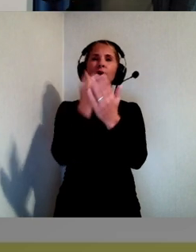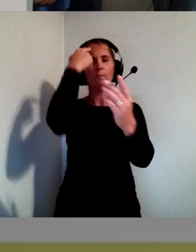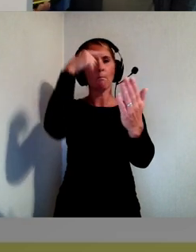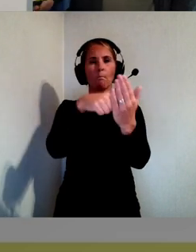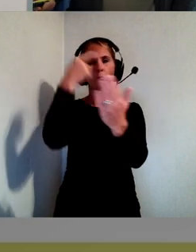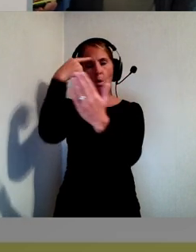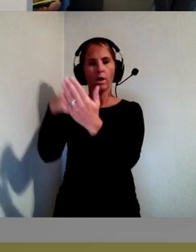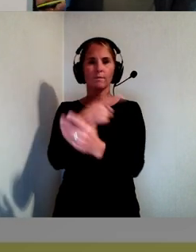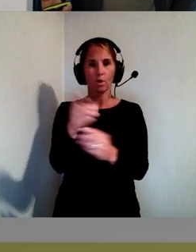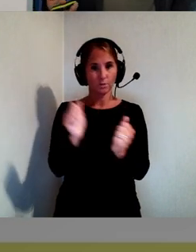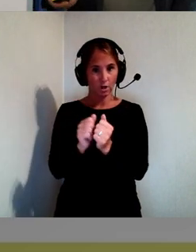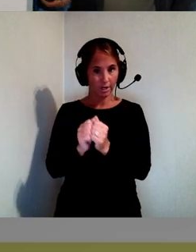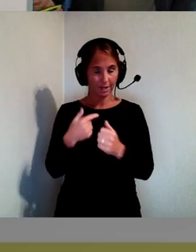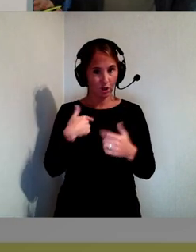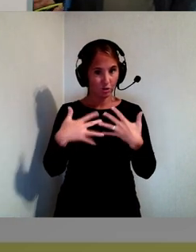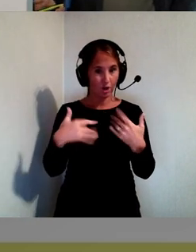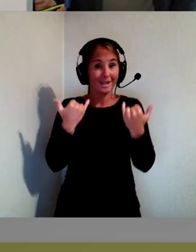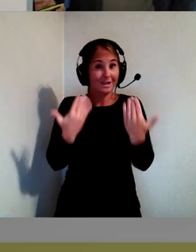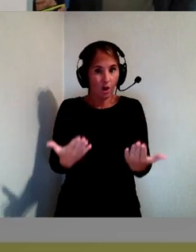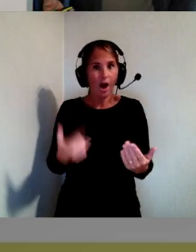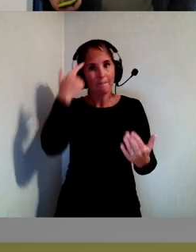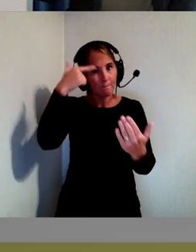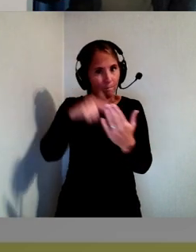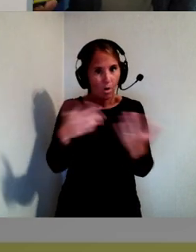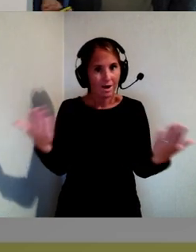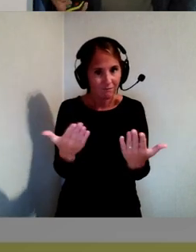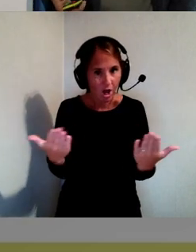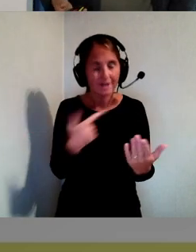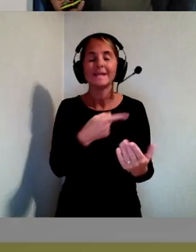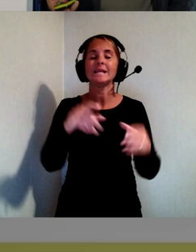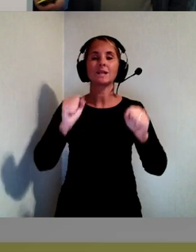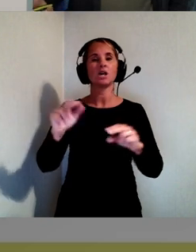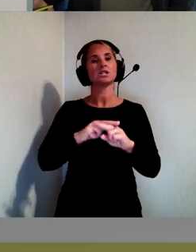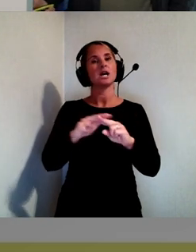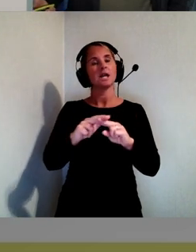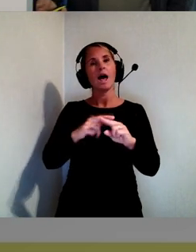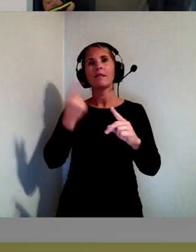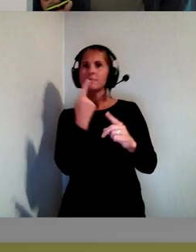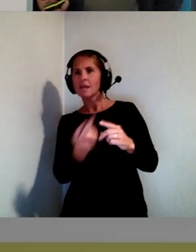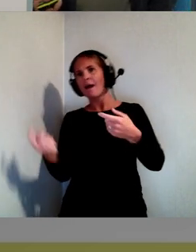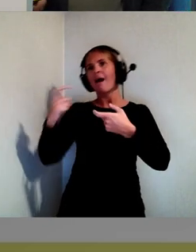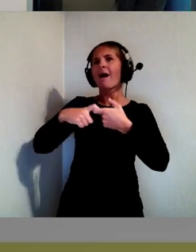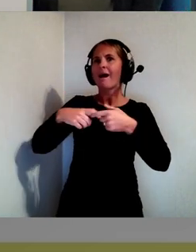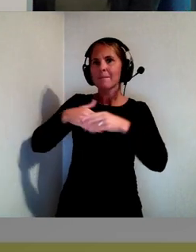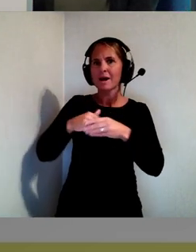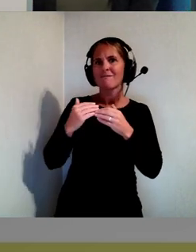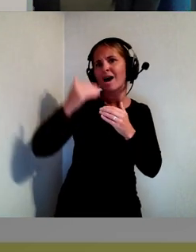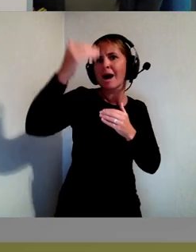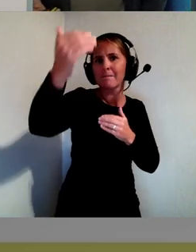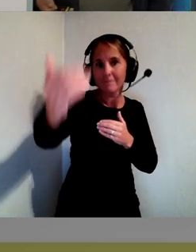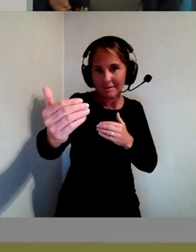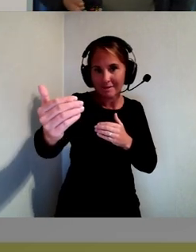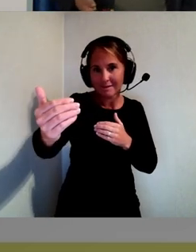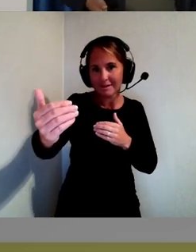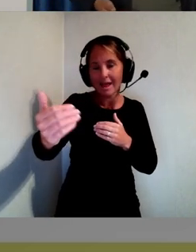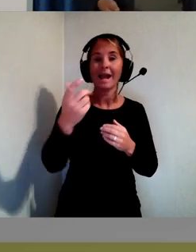Och idag är målet att ni ska känna att ni är på väg in i framtiden. Och lite